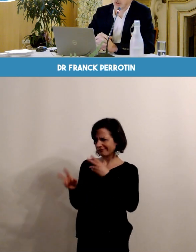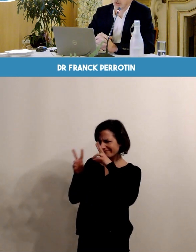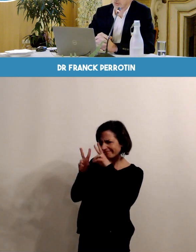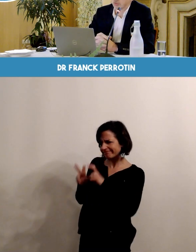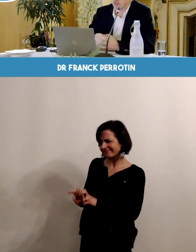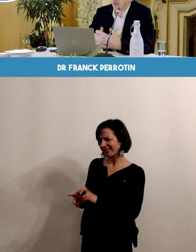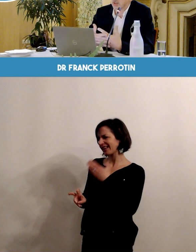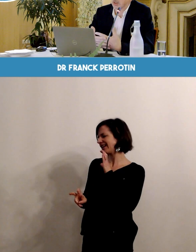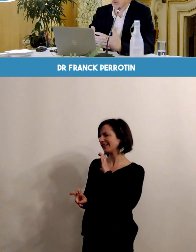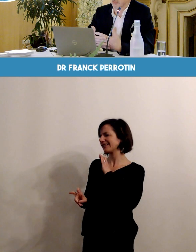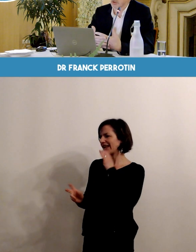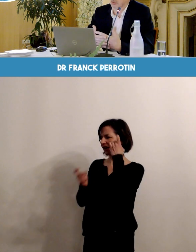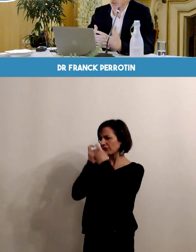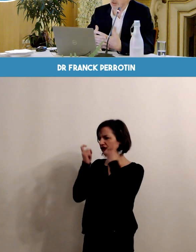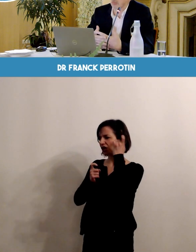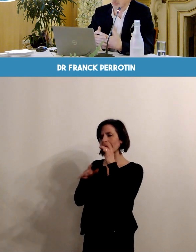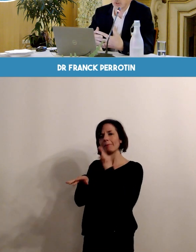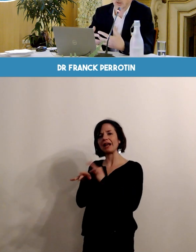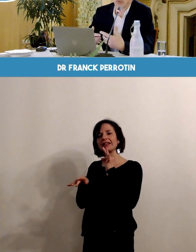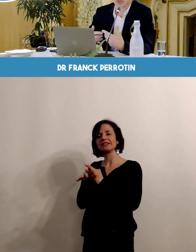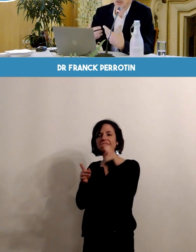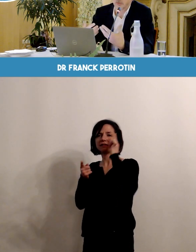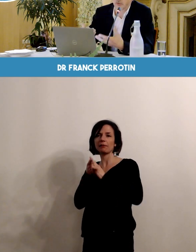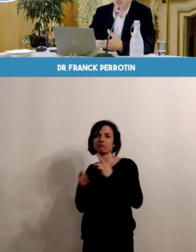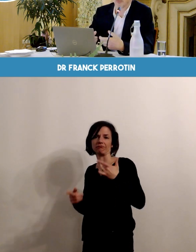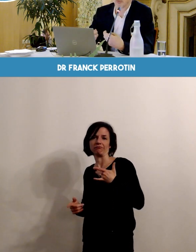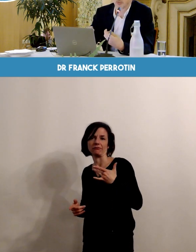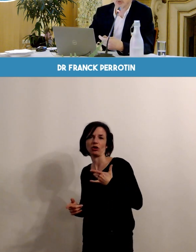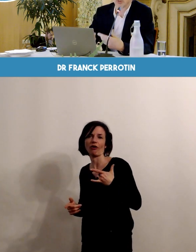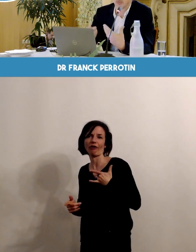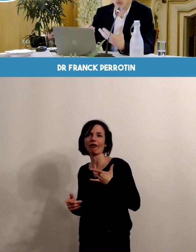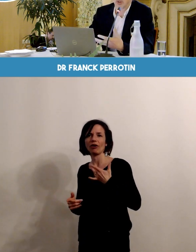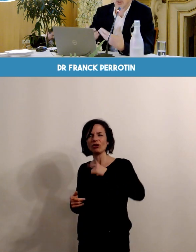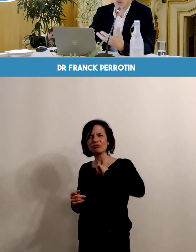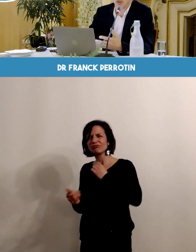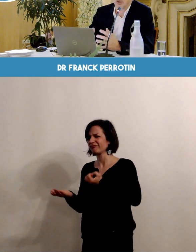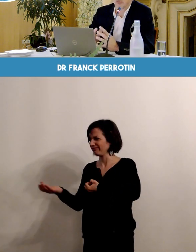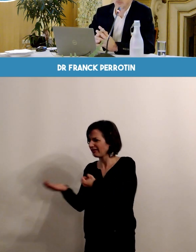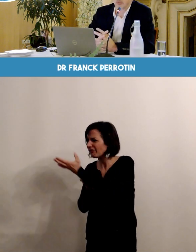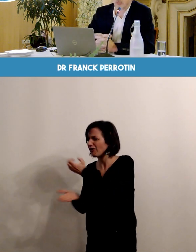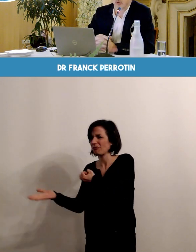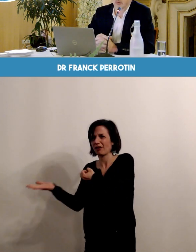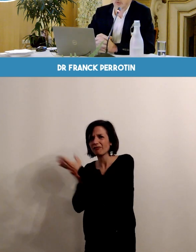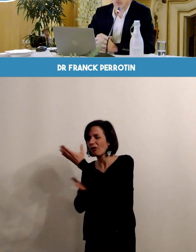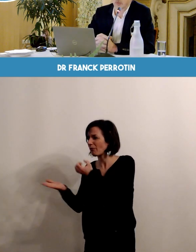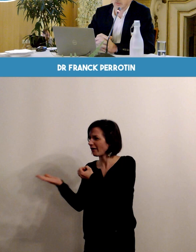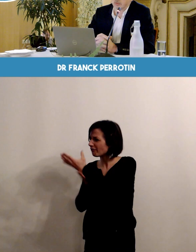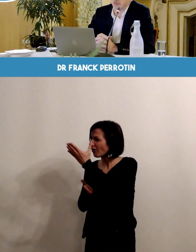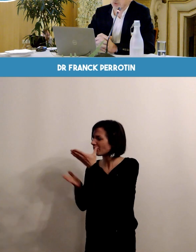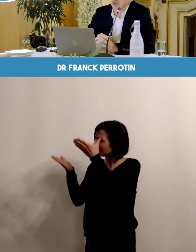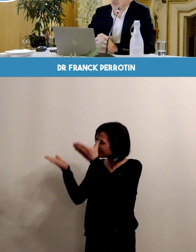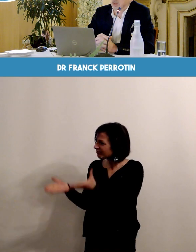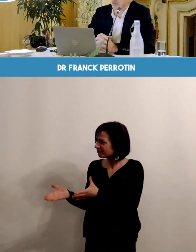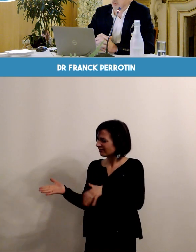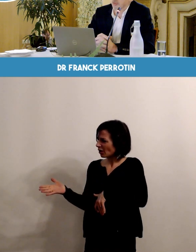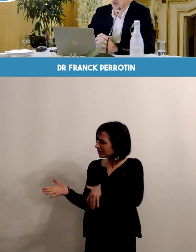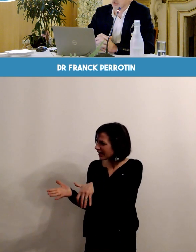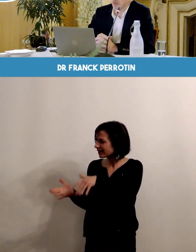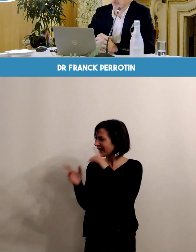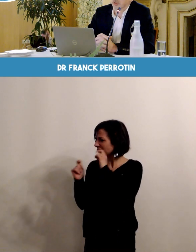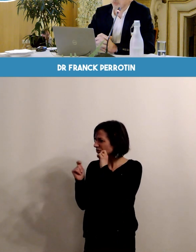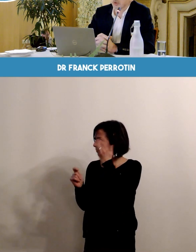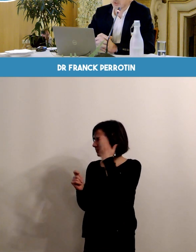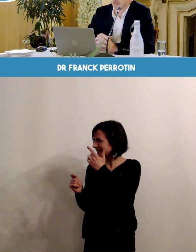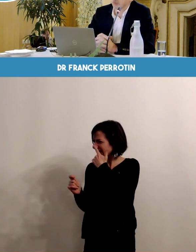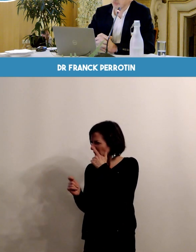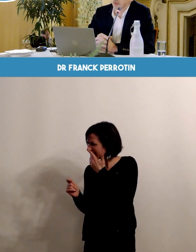essaient de travailler le plus possible ce sont les maladies cardiovasculaires pour lesquelles on essaie d'informer le plus possible les futures mamans de